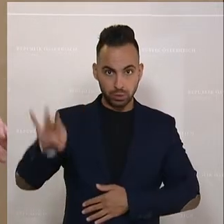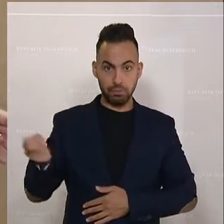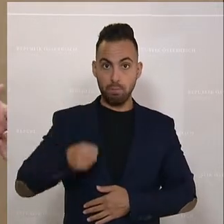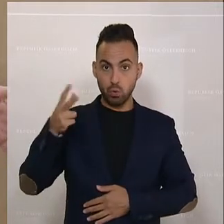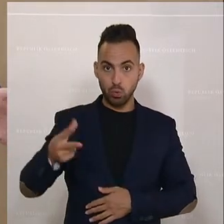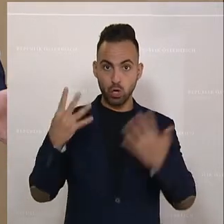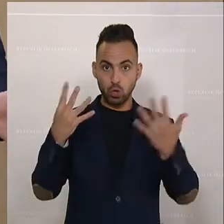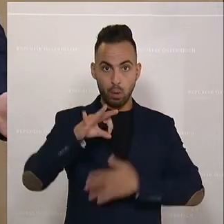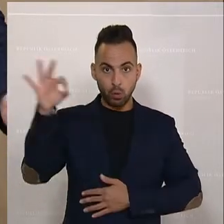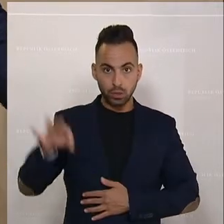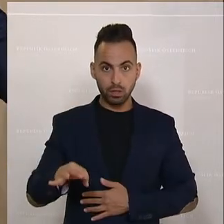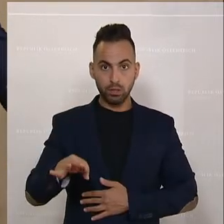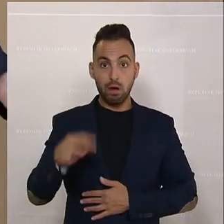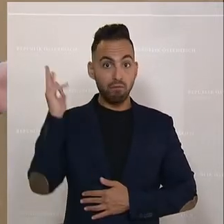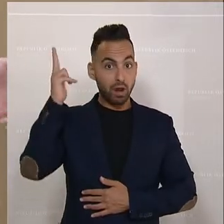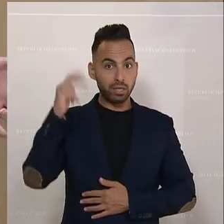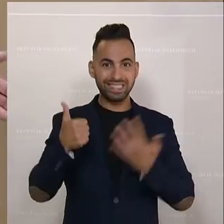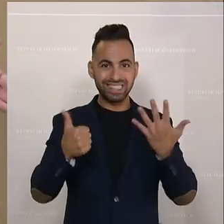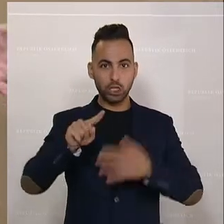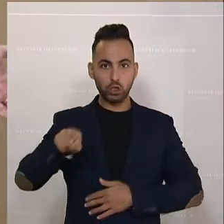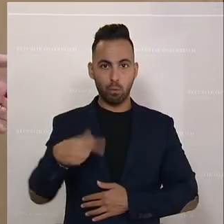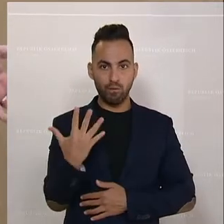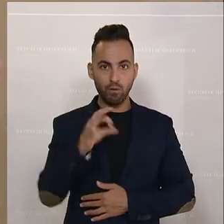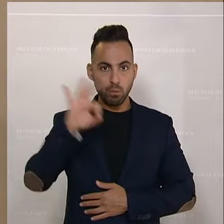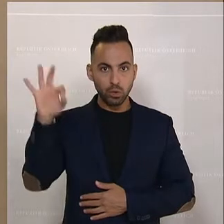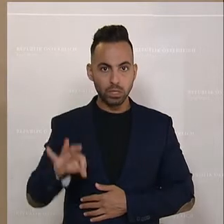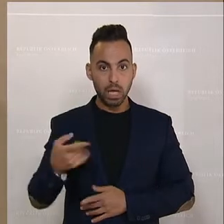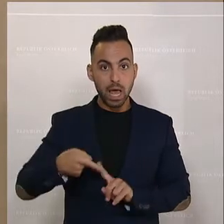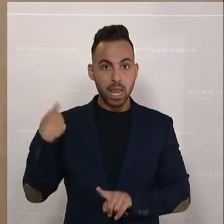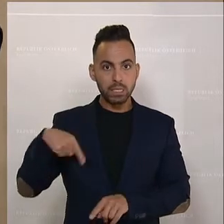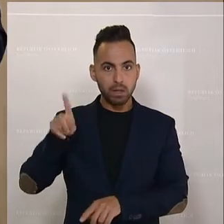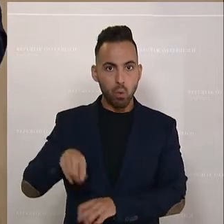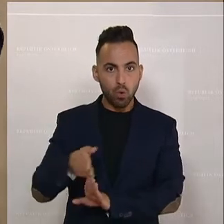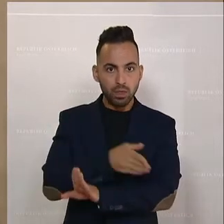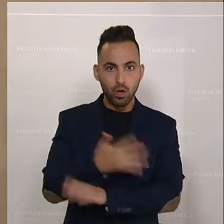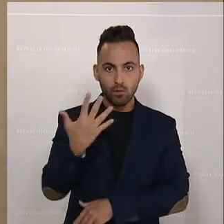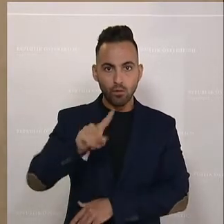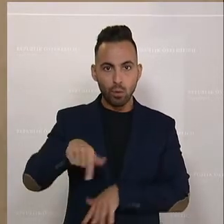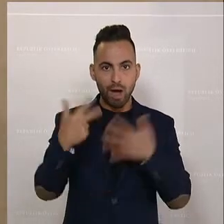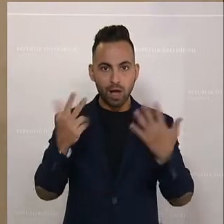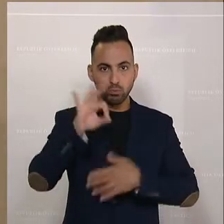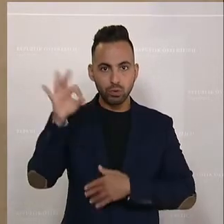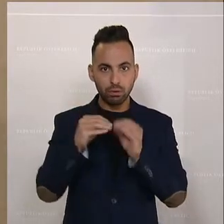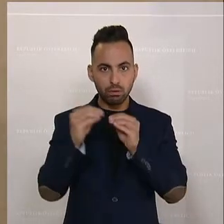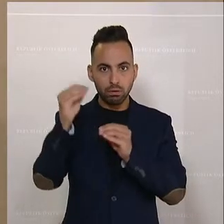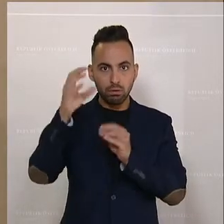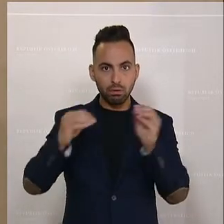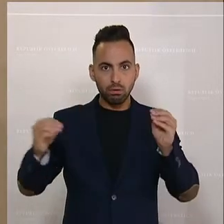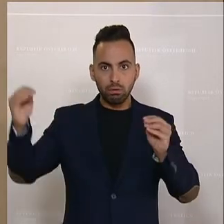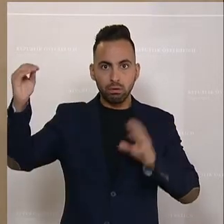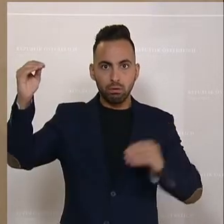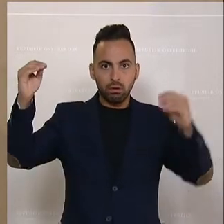9 Prozent. Frankreich 6,5 Prozent. Im letzten Monat noch 5,8 Prozent. Das heißt, in Wirklichkeit,